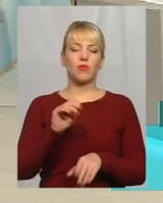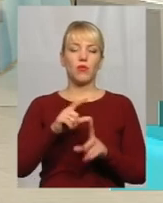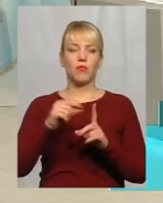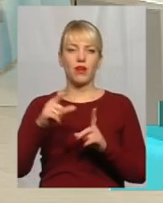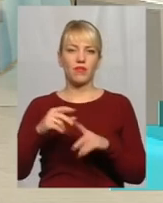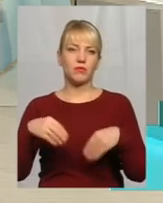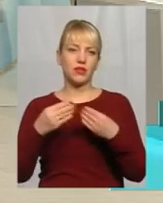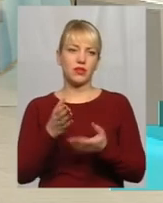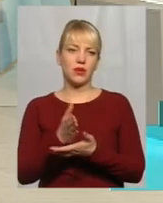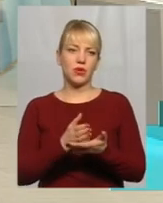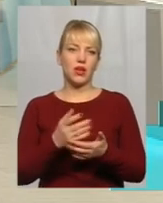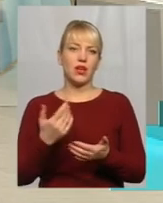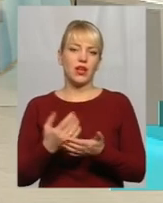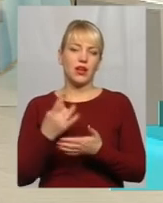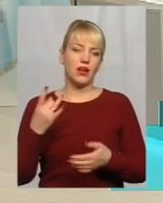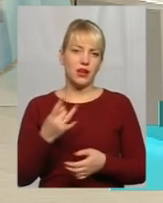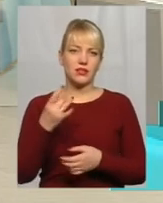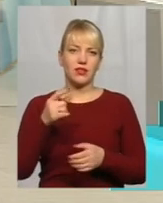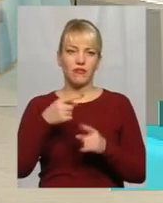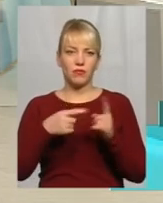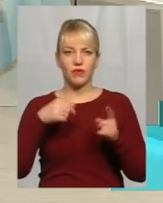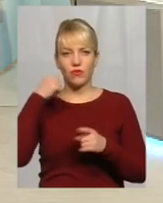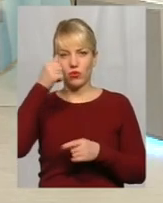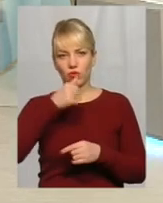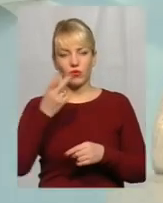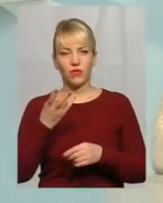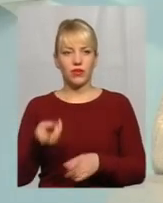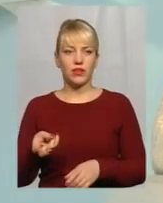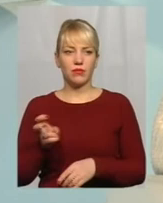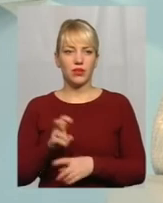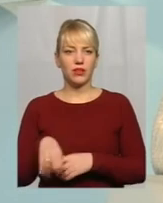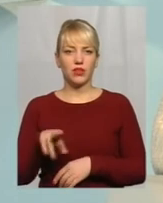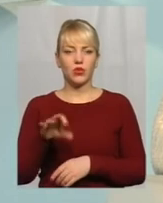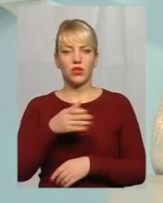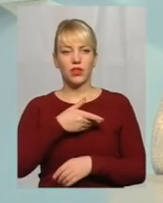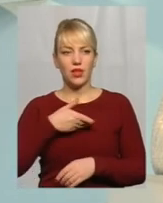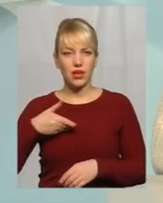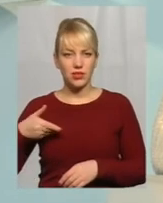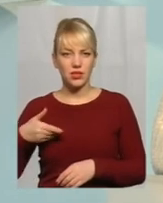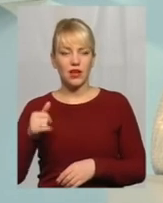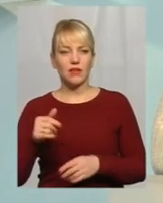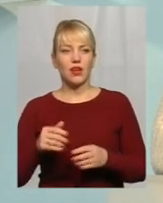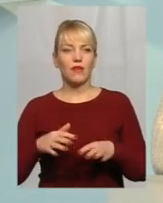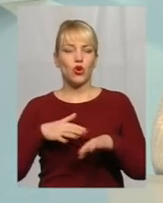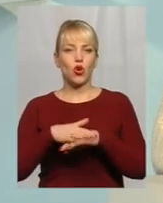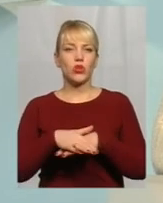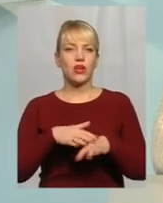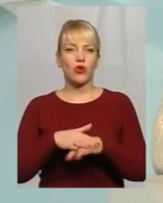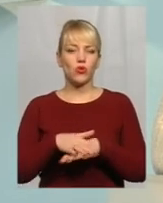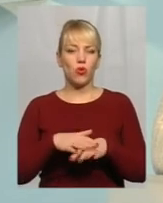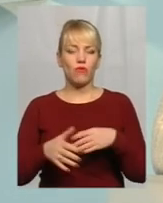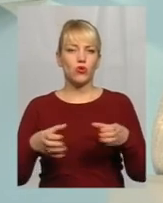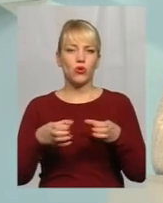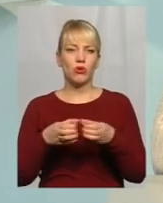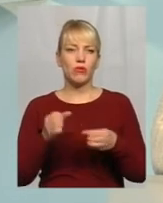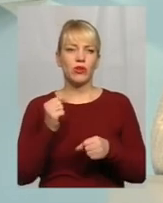як мінімум раз в півроку має прийти до нас в розрахункову групу і зробити